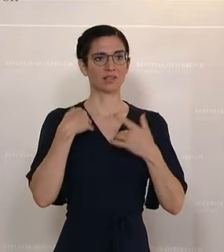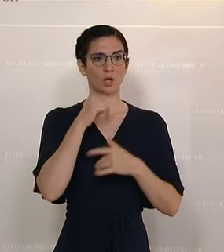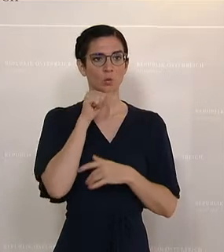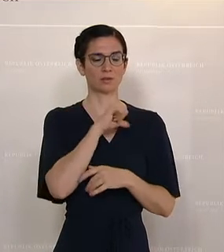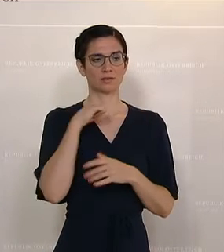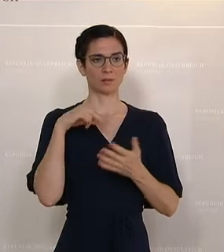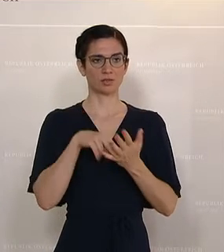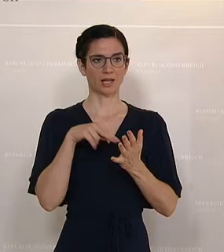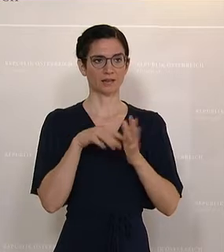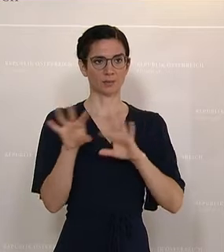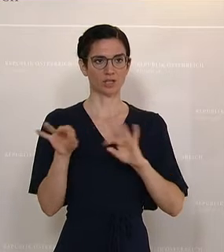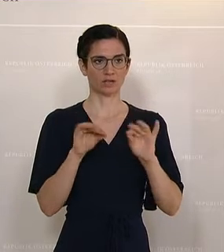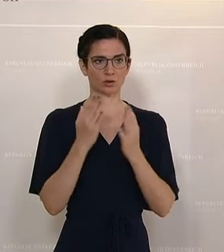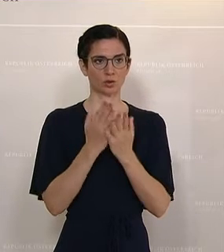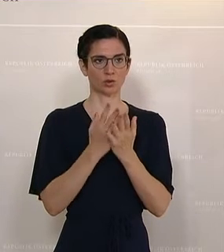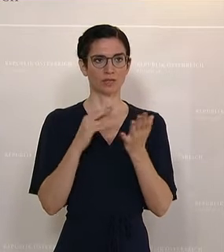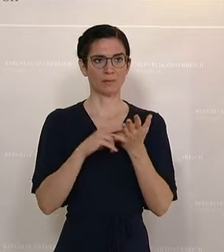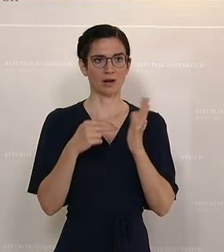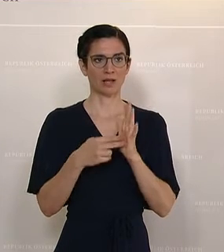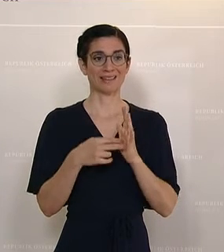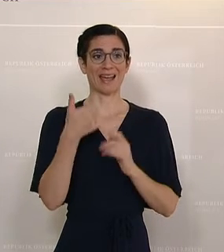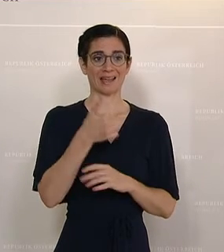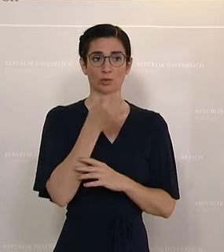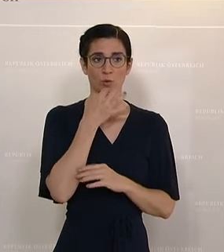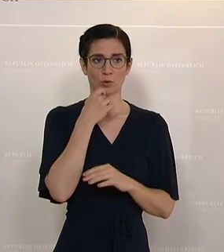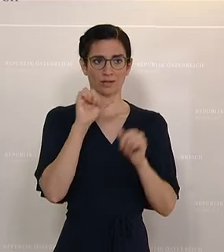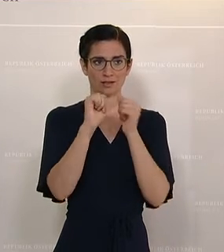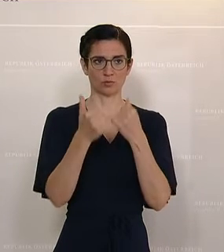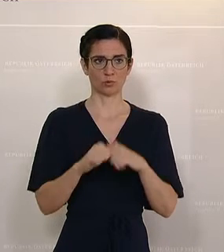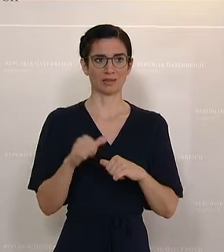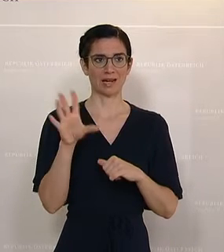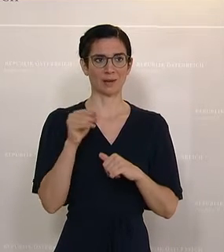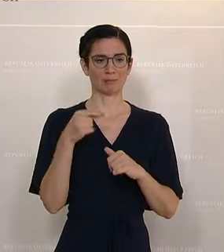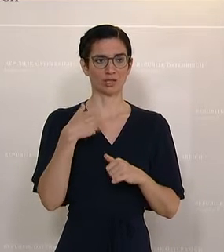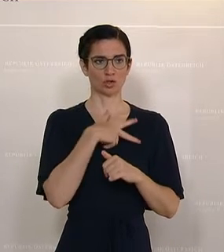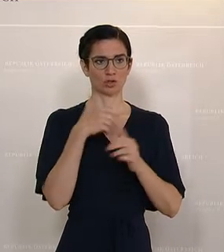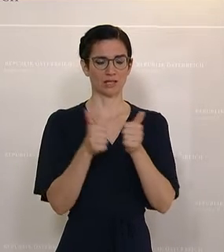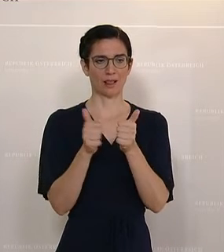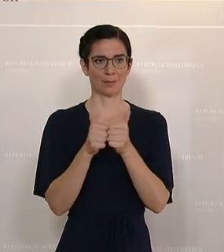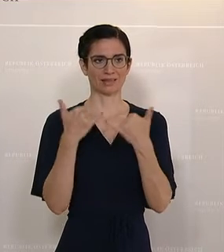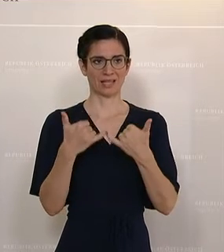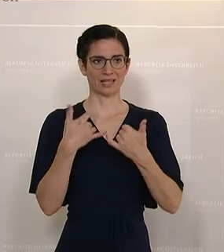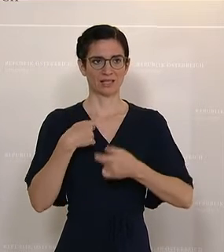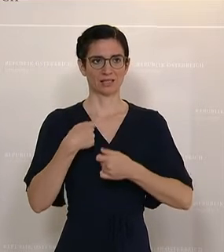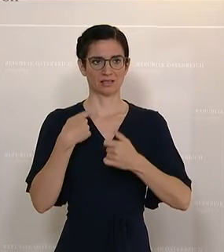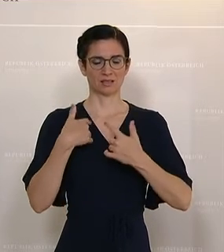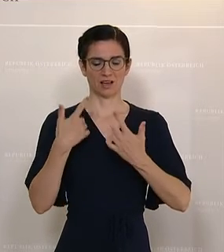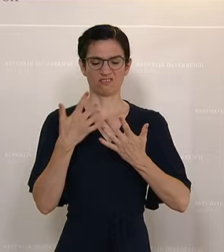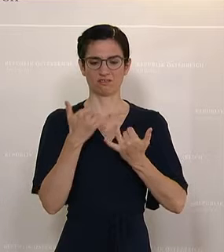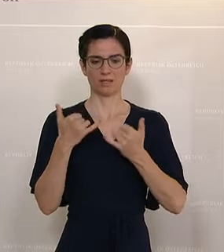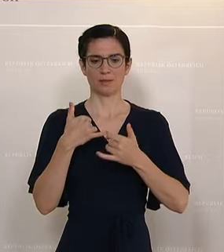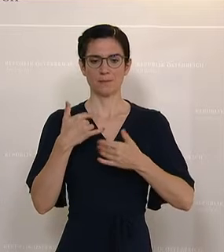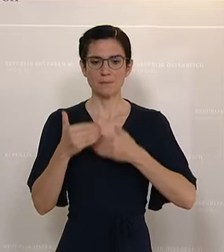Beschäftigung vorgesehen. Ein konkretes Modell wird gerade gemeinsam mit den Sozialpartnern erarbeitet. Ebenso ist eine Adaptierung der